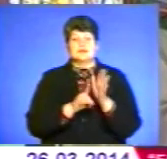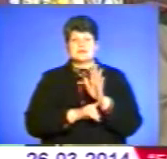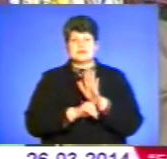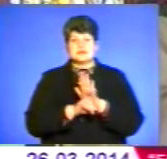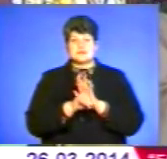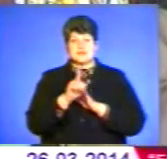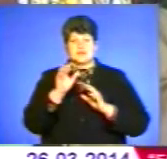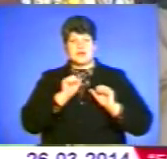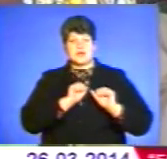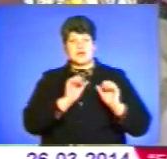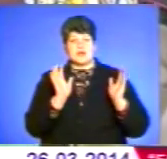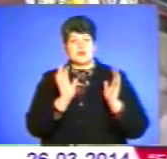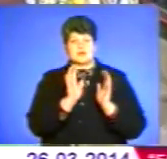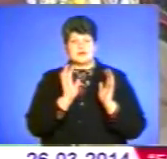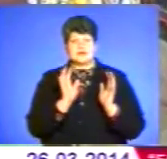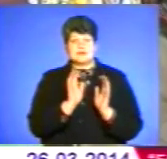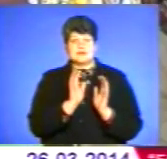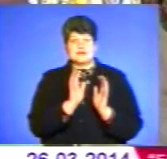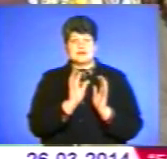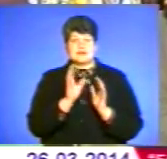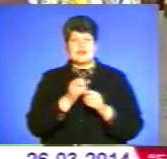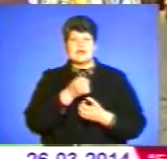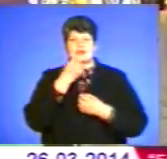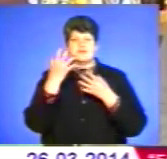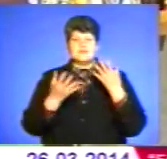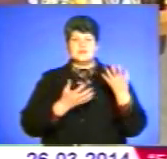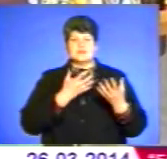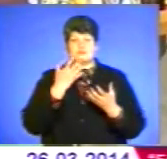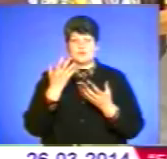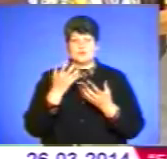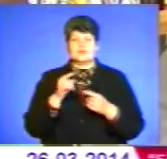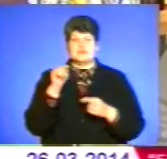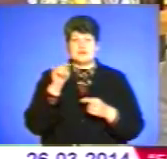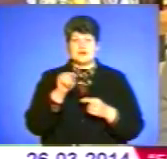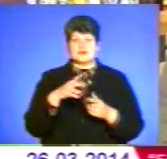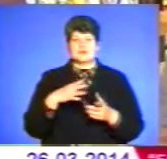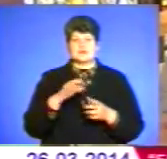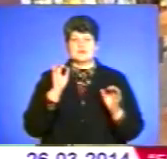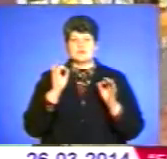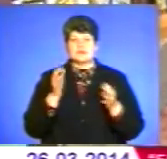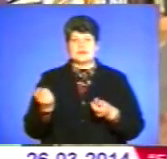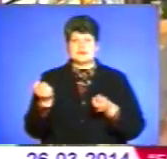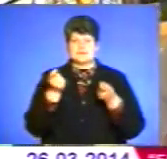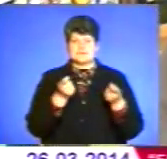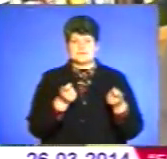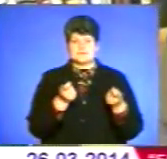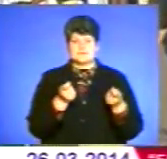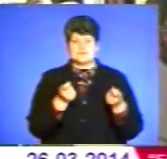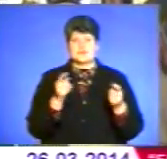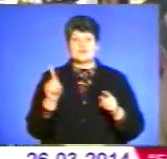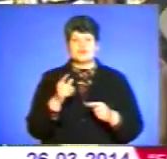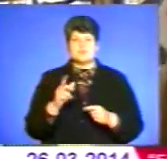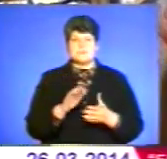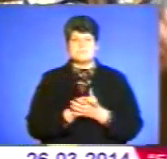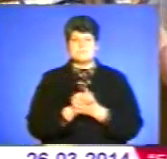хранитель, і як і вітку олину так звуки несеш, щоби